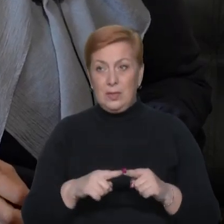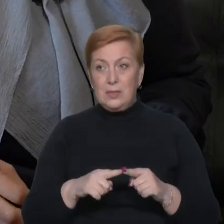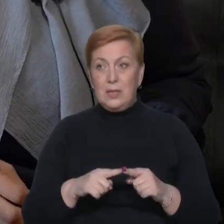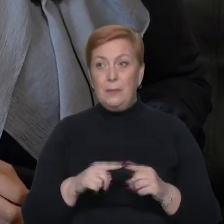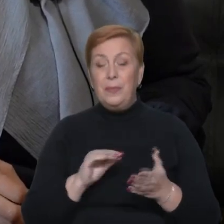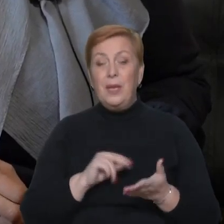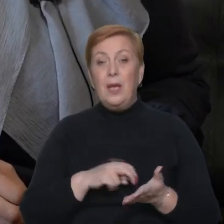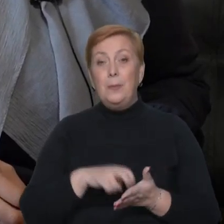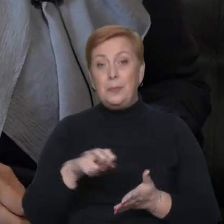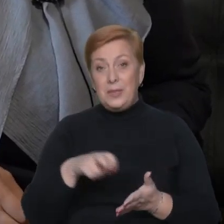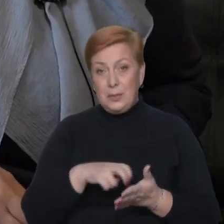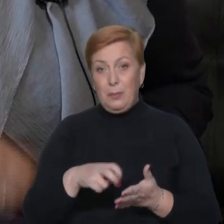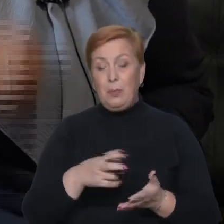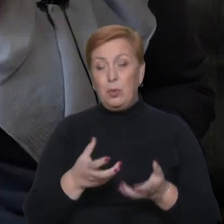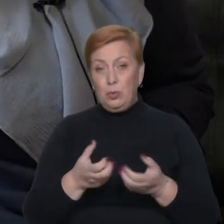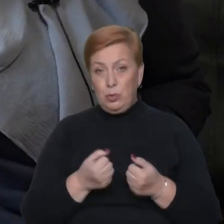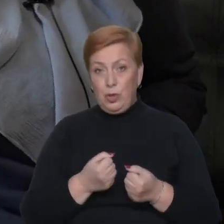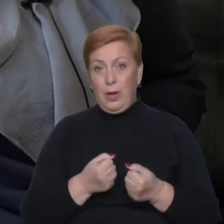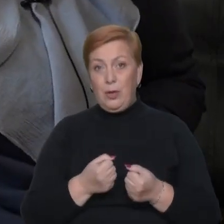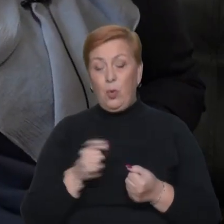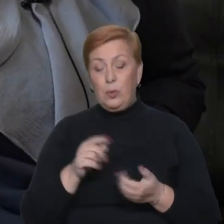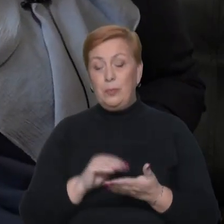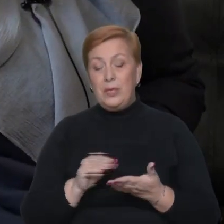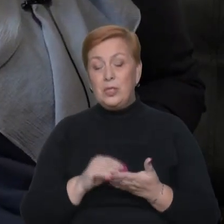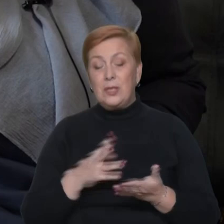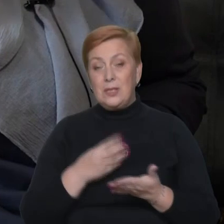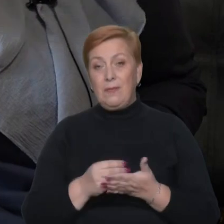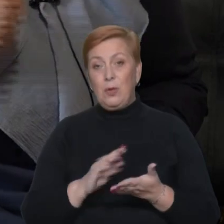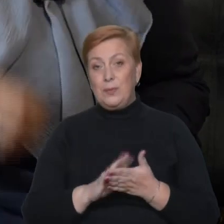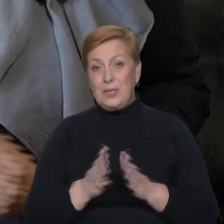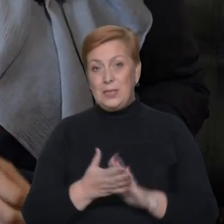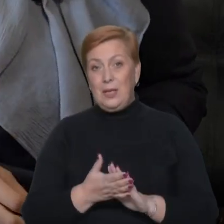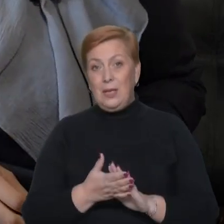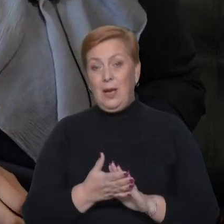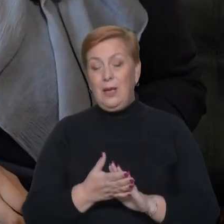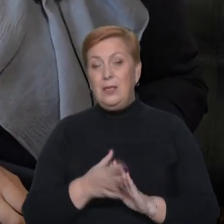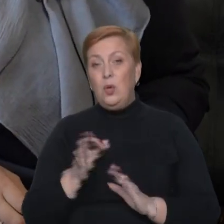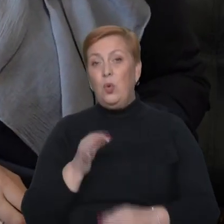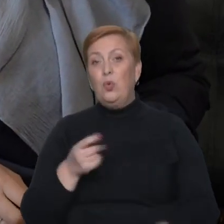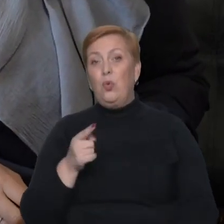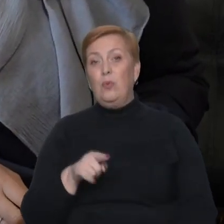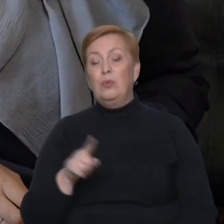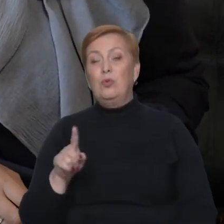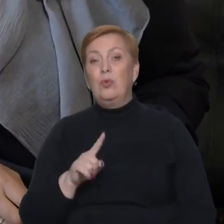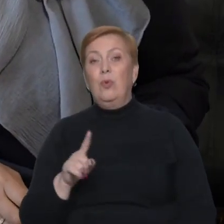і в письмах він пишет о своєм состояниї, о том, що